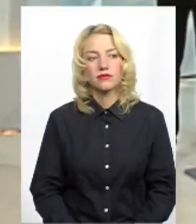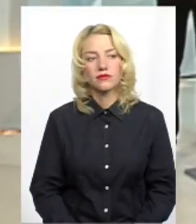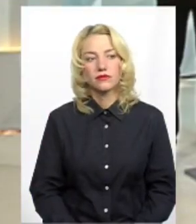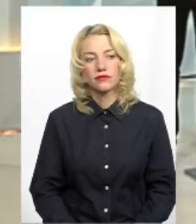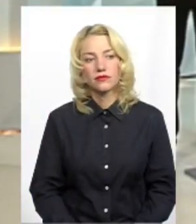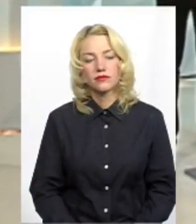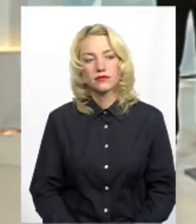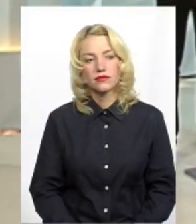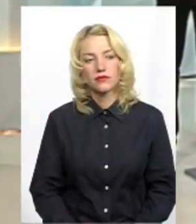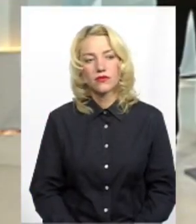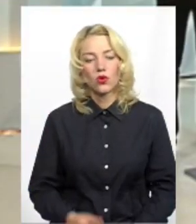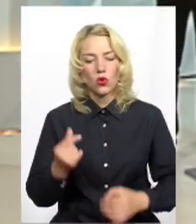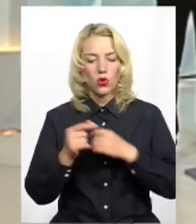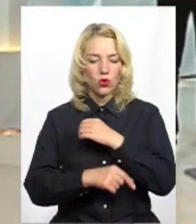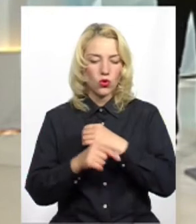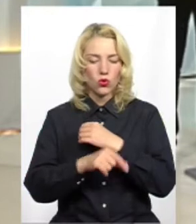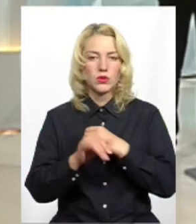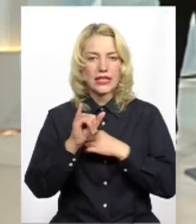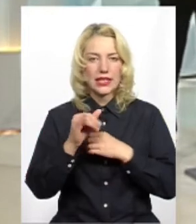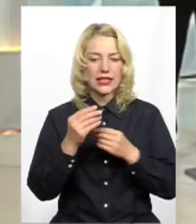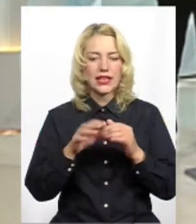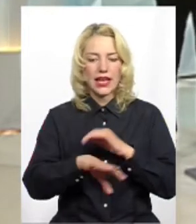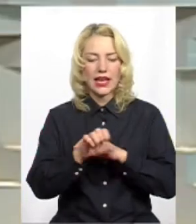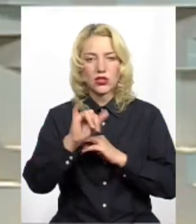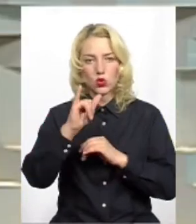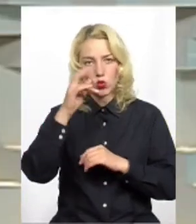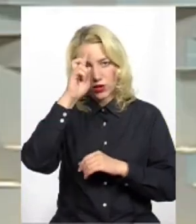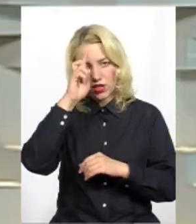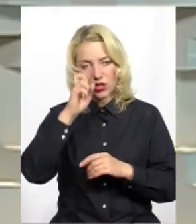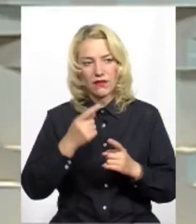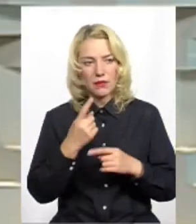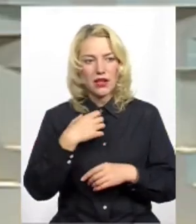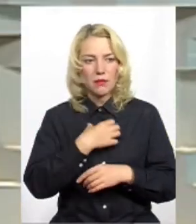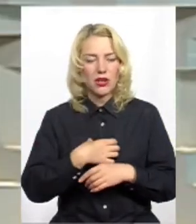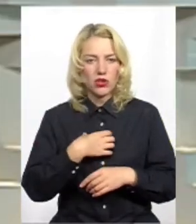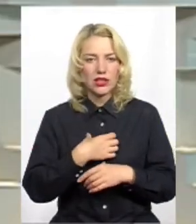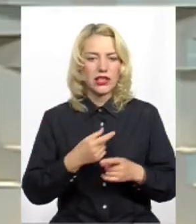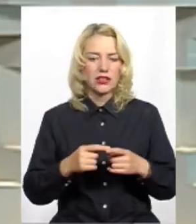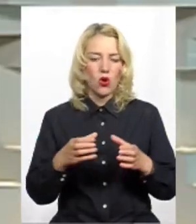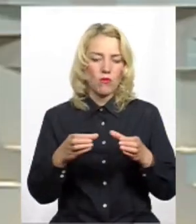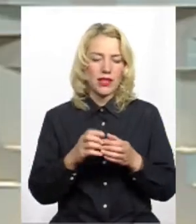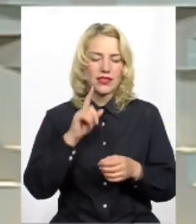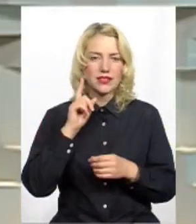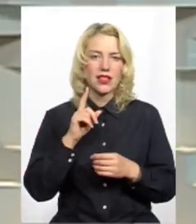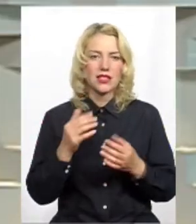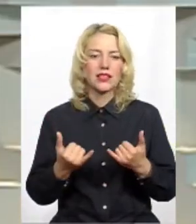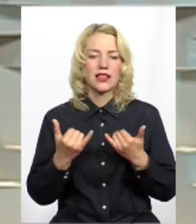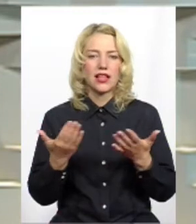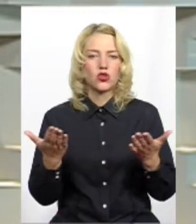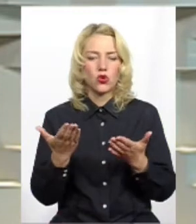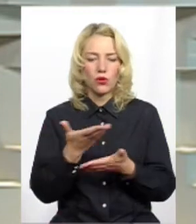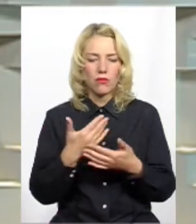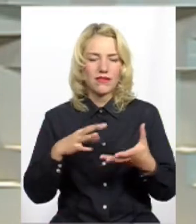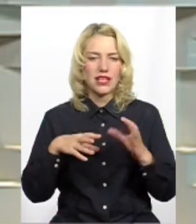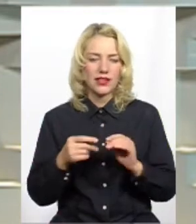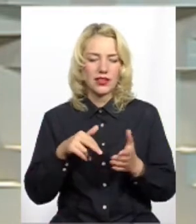Корупція і крадіжки державою. Як можете зупиняти? Перший пріоритет команди Зеленського, для чого ми взагалі йдемо